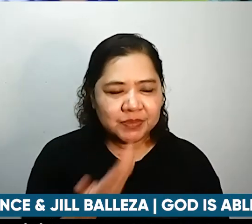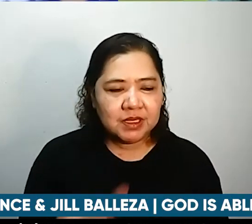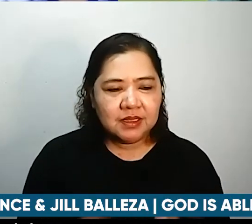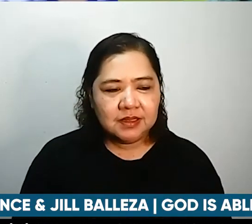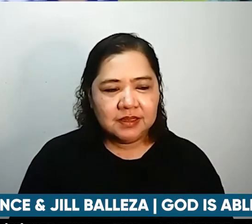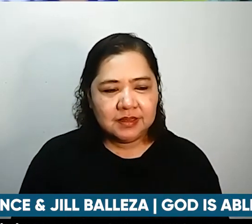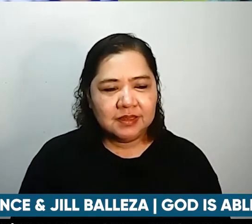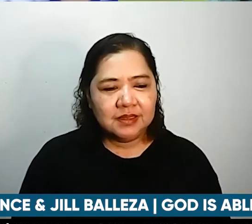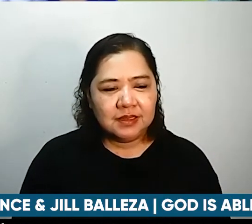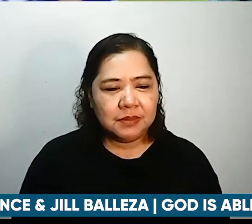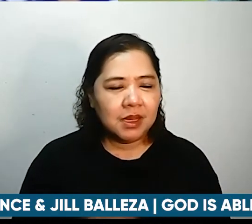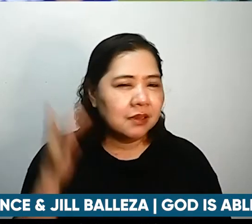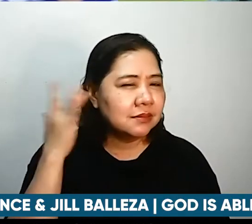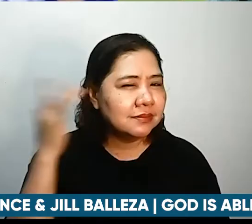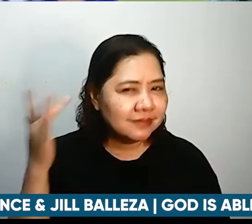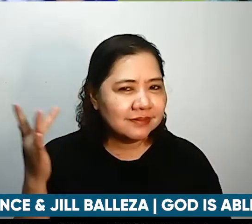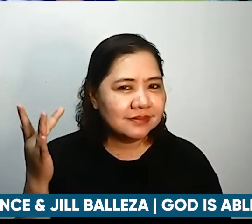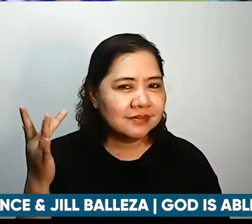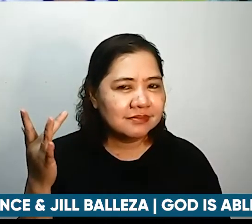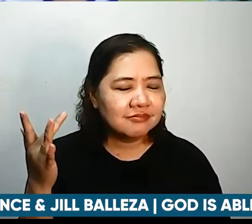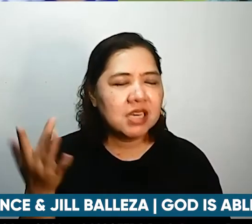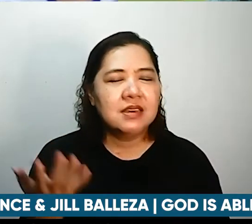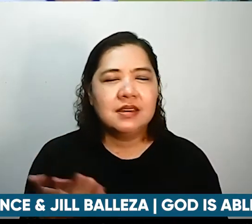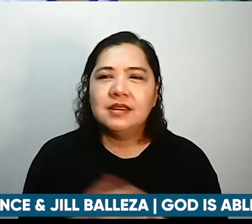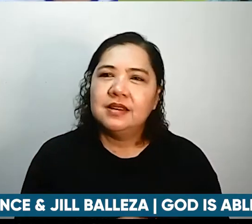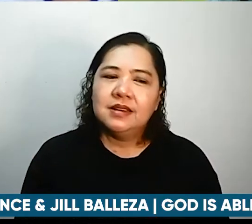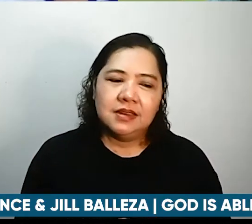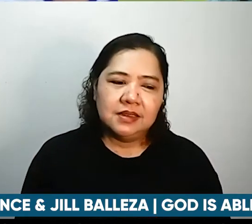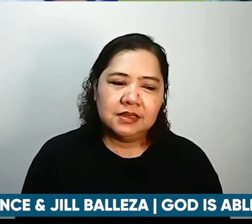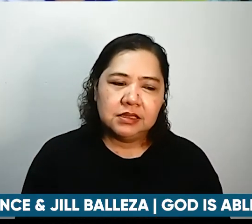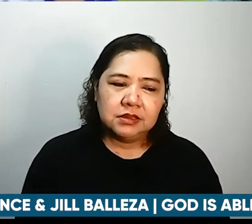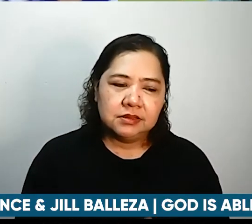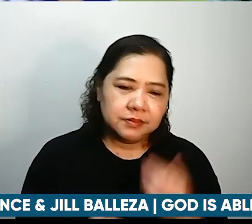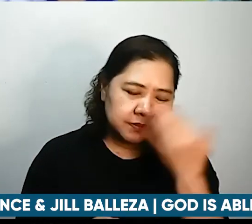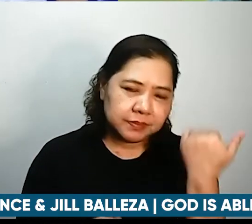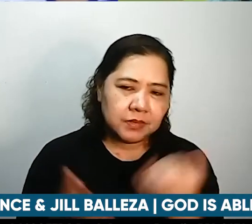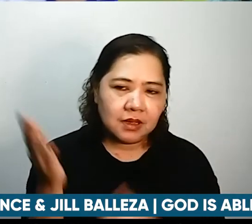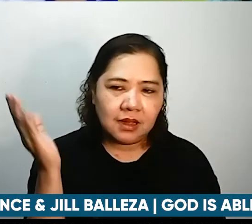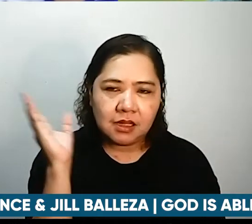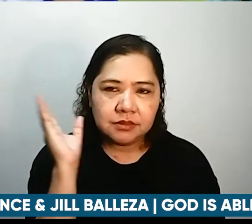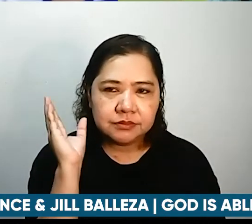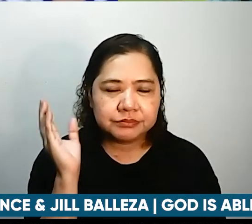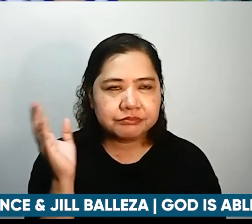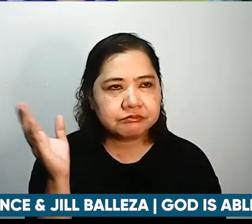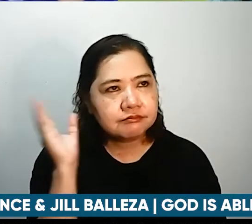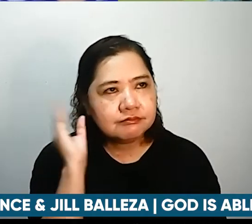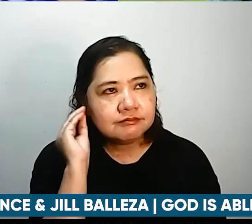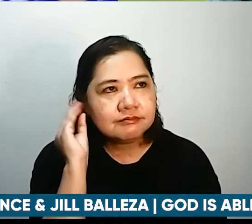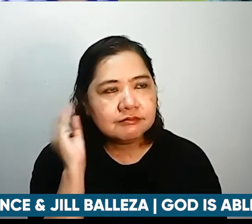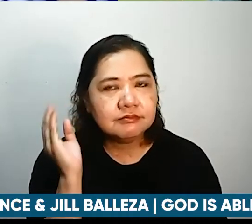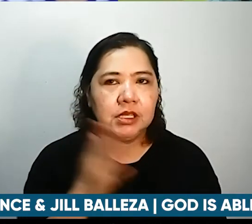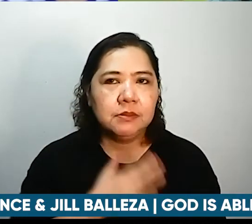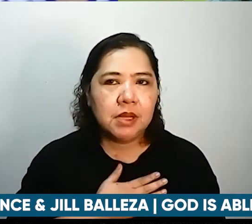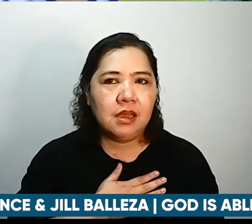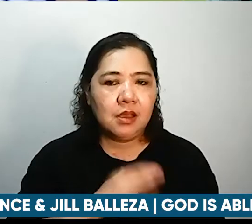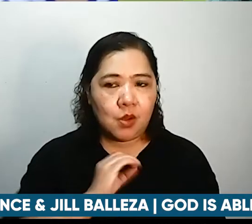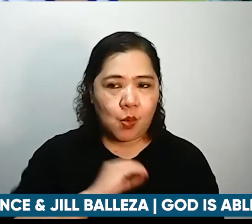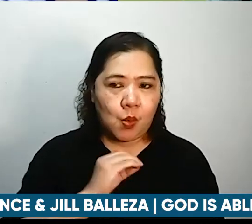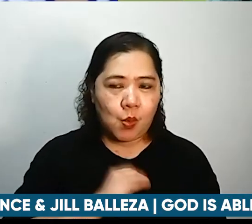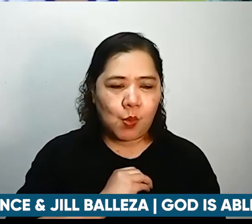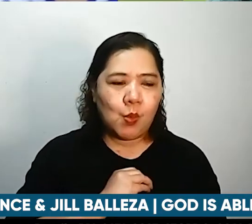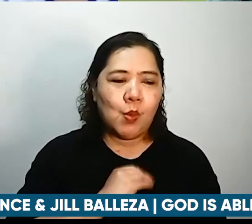wise parang habang pinakikinggan actually habang pinakikinggan ko rin po yung mga recording ko kapag natutawa